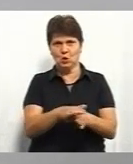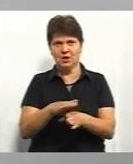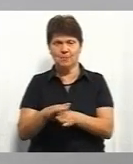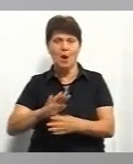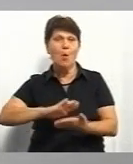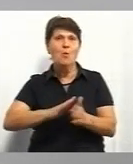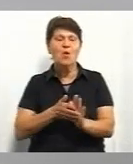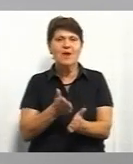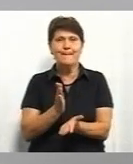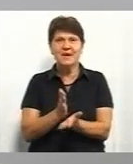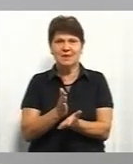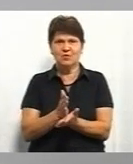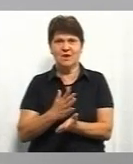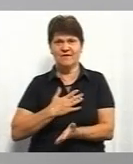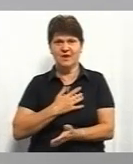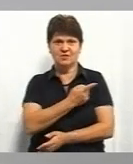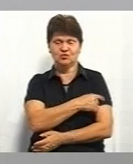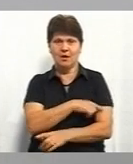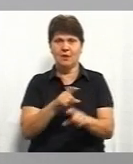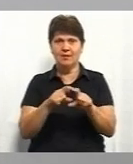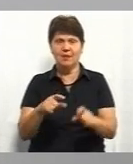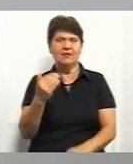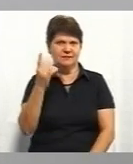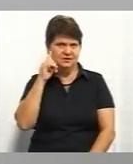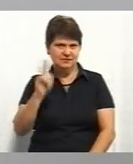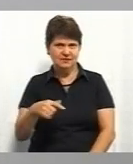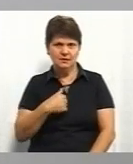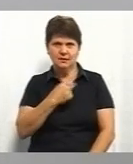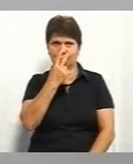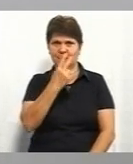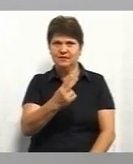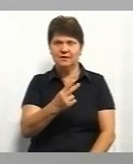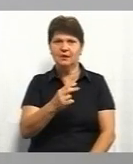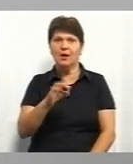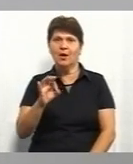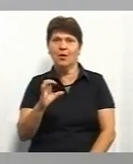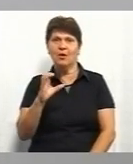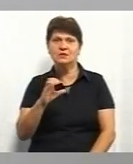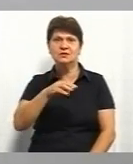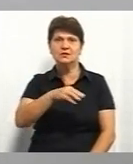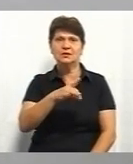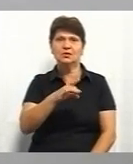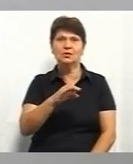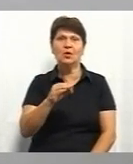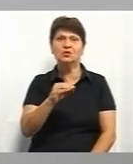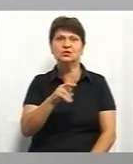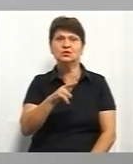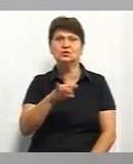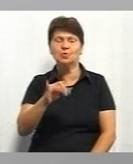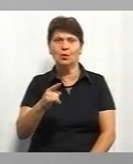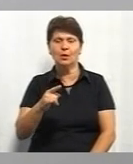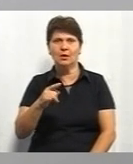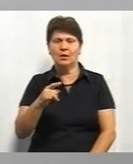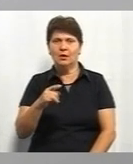Умови перебування в нашій лікарні. Ну, ви знаєте, я побачила ото строжку психіатричну лікарню. Порівнюючи з що ви